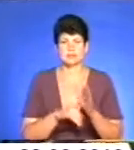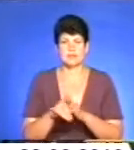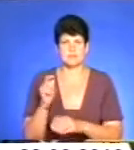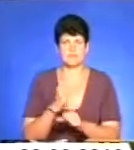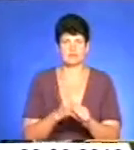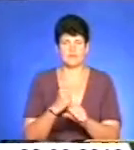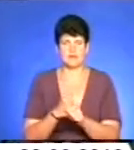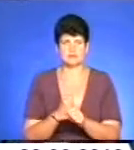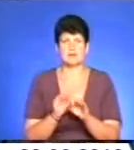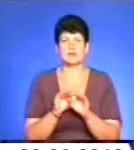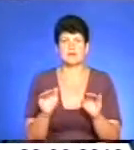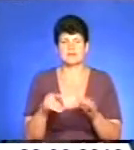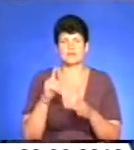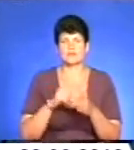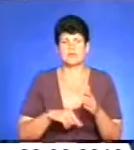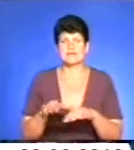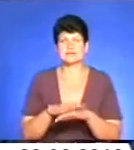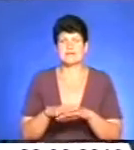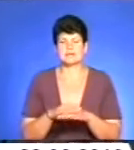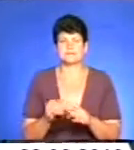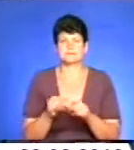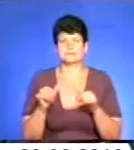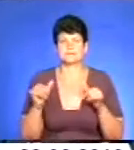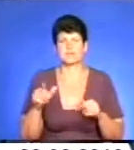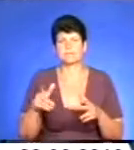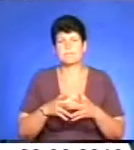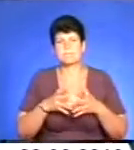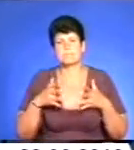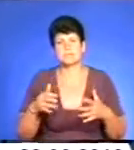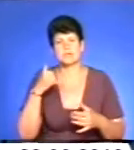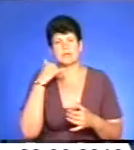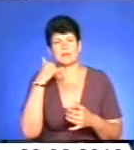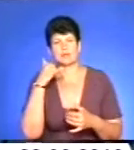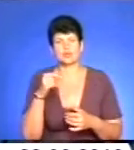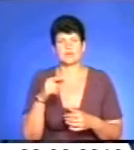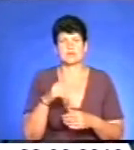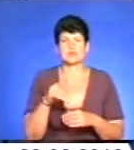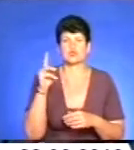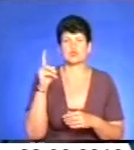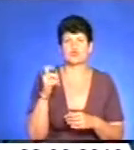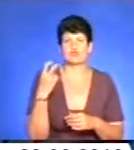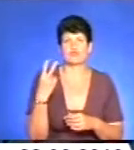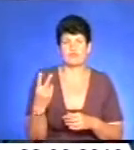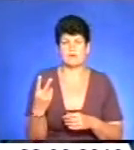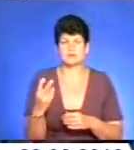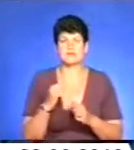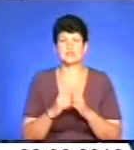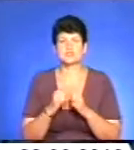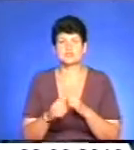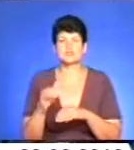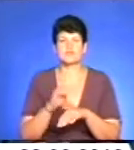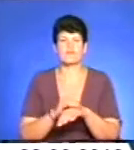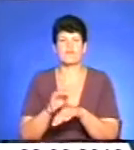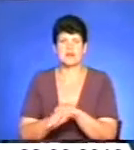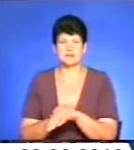рівень довіри населення росте. Люди значно більше телефонують на лінію 102, хоча почастішили факти